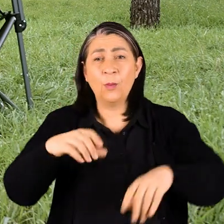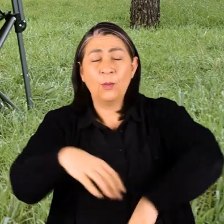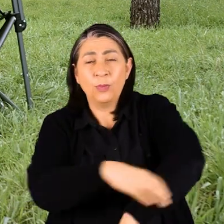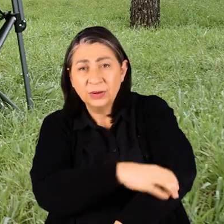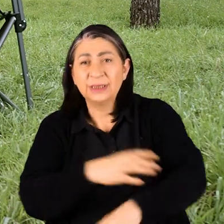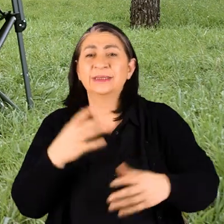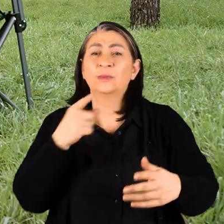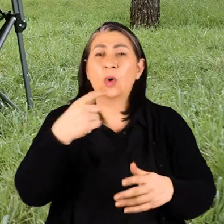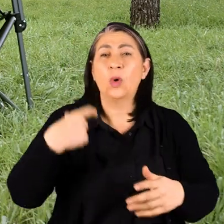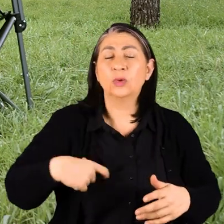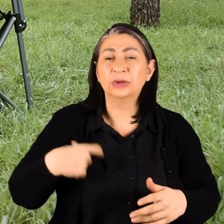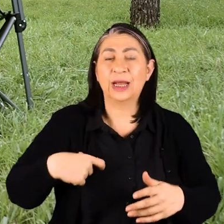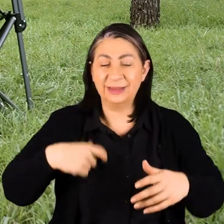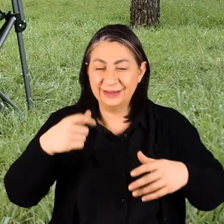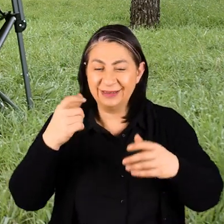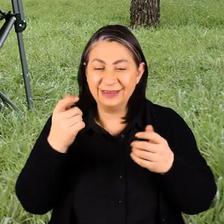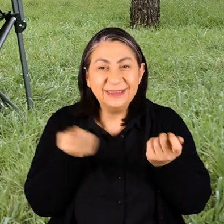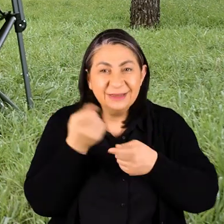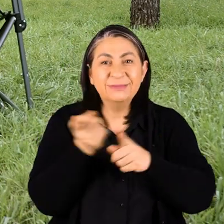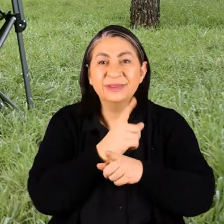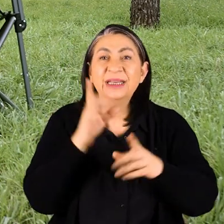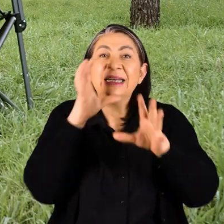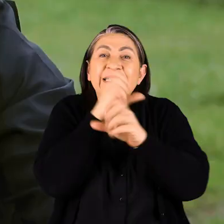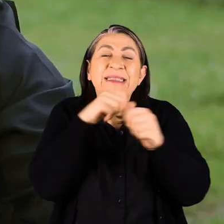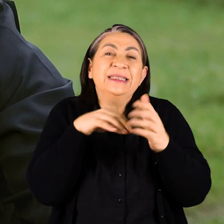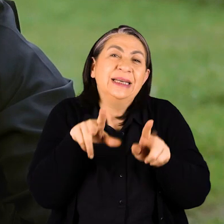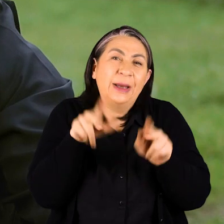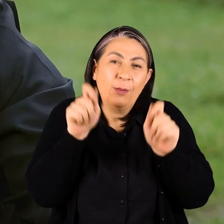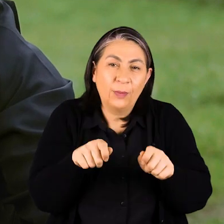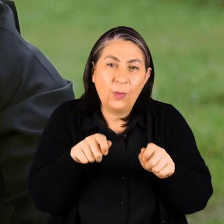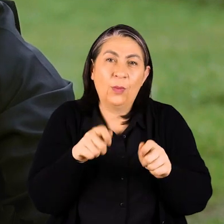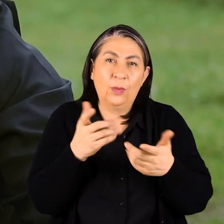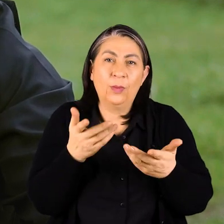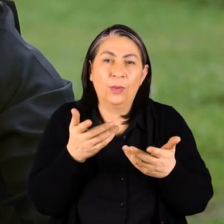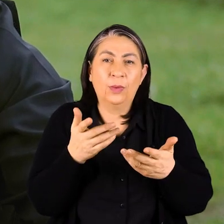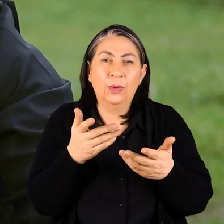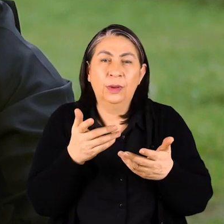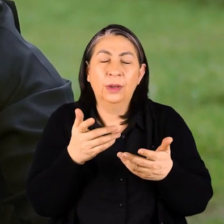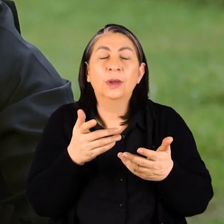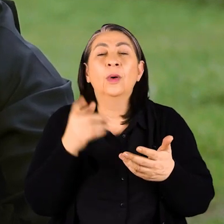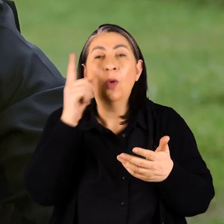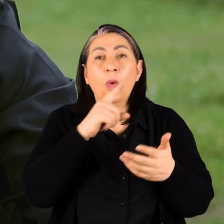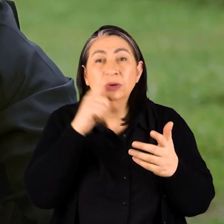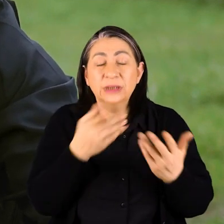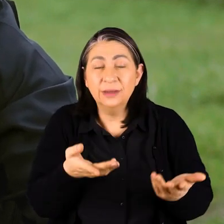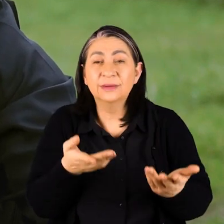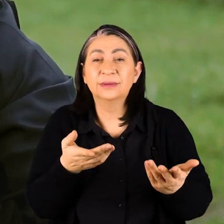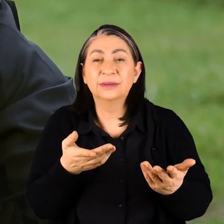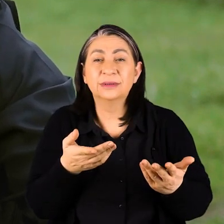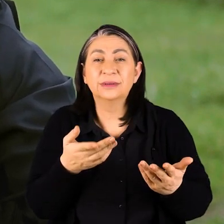Protezler ya da işte bu özel Uzuvlarla ilgili özel durumlar genelde gizlendiği için Gizlenmeye yönelik her şey bunun üzerine gittiği için